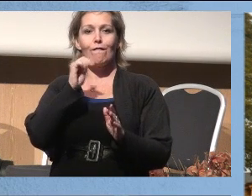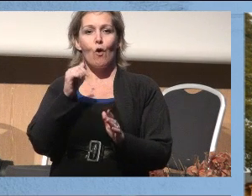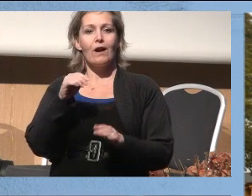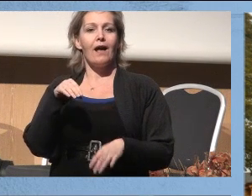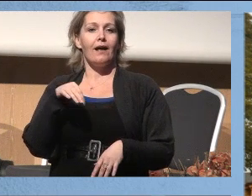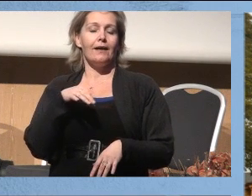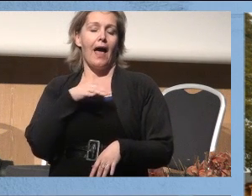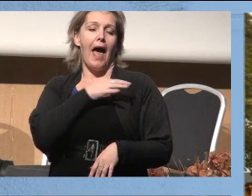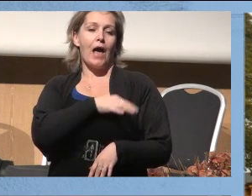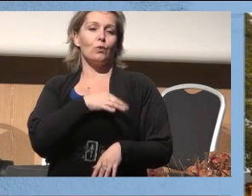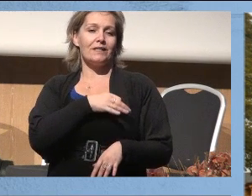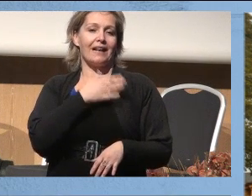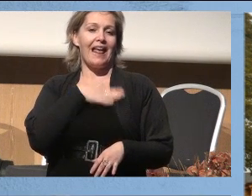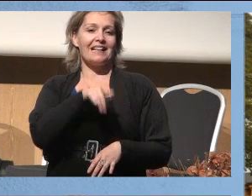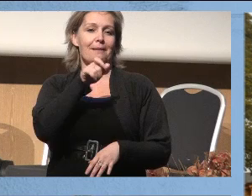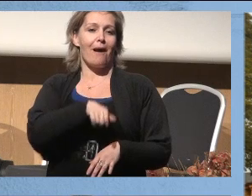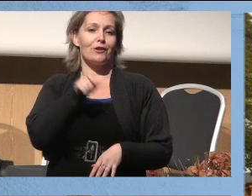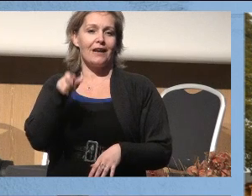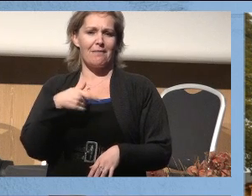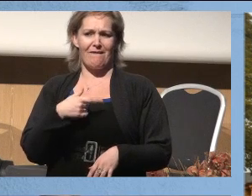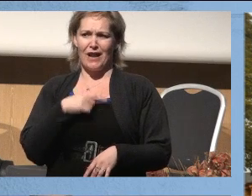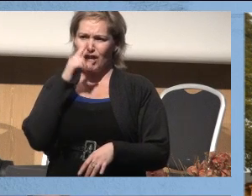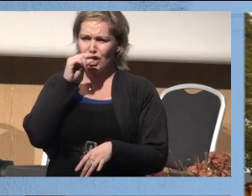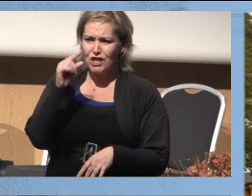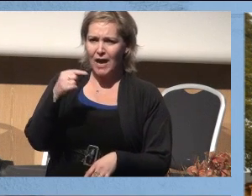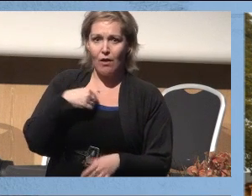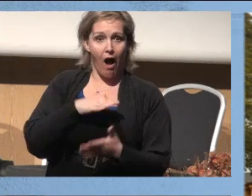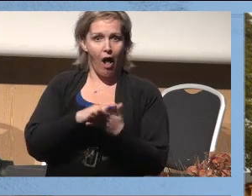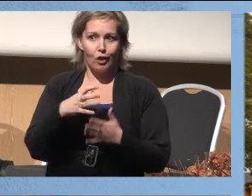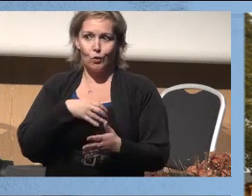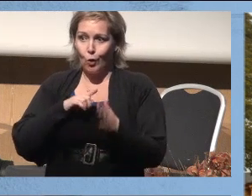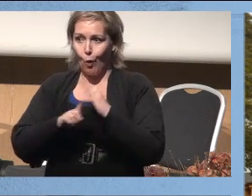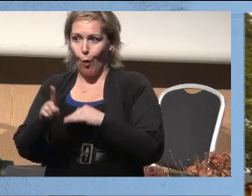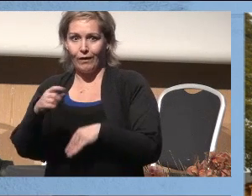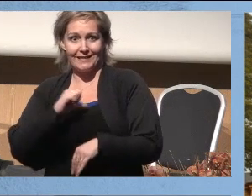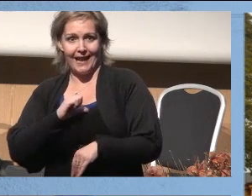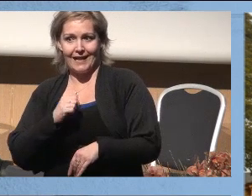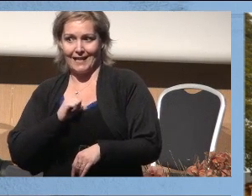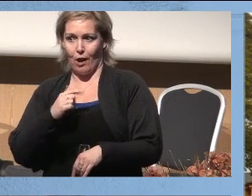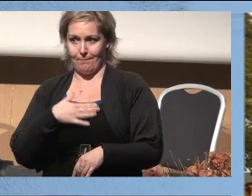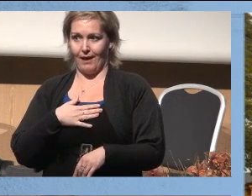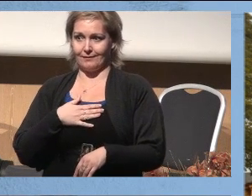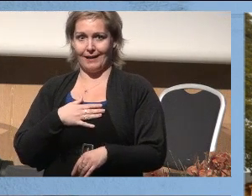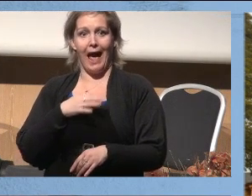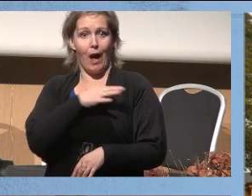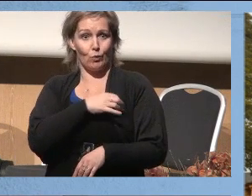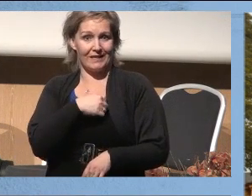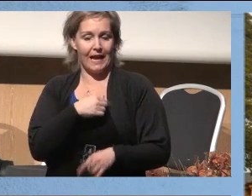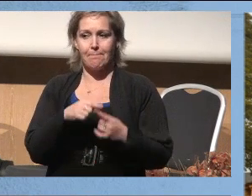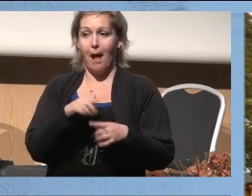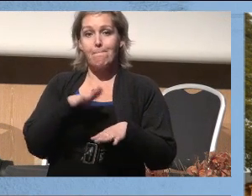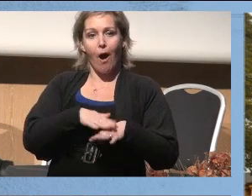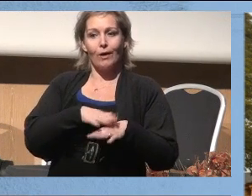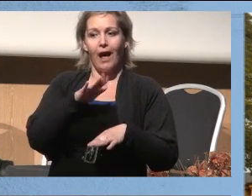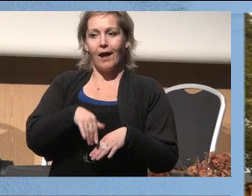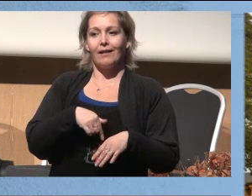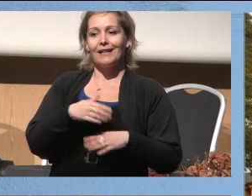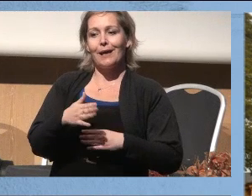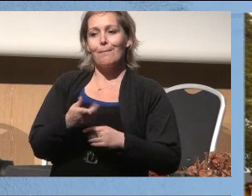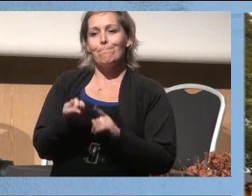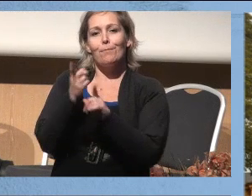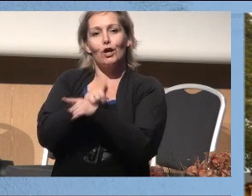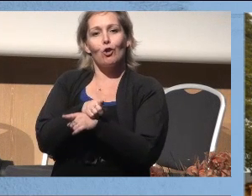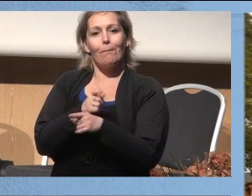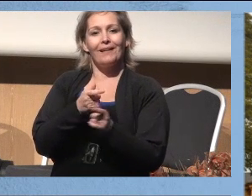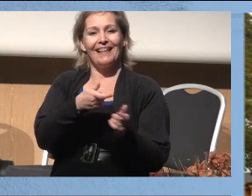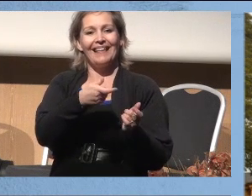autorisert helsepersonell. Og jeg ble jo utrolig nysgjerrig, og jeg har aldri tørt å gå der selv, selv om jeg er autorisert. Men bakgrunnen er jo at vi bygget om